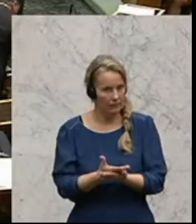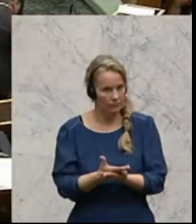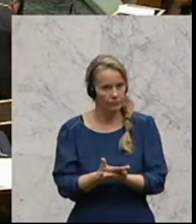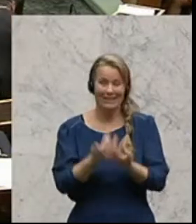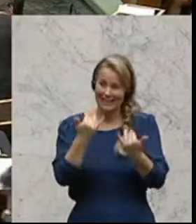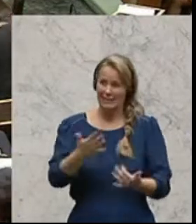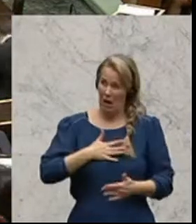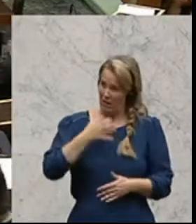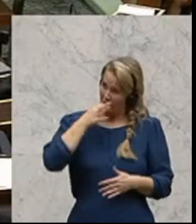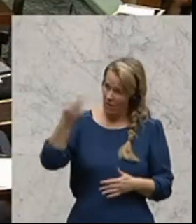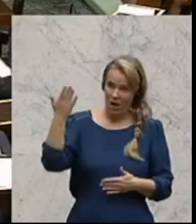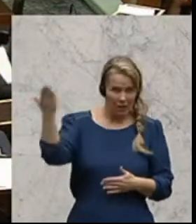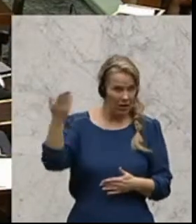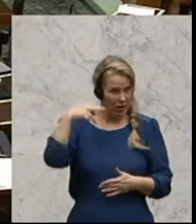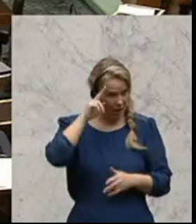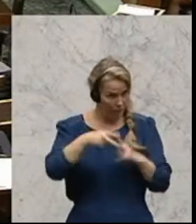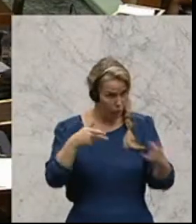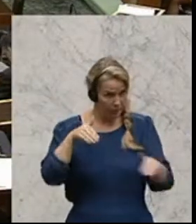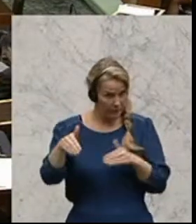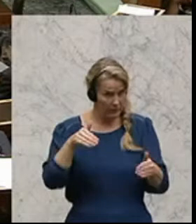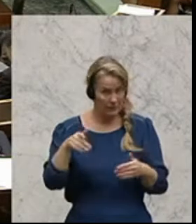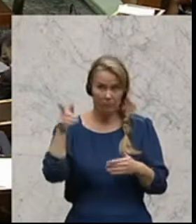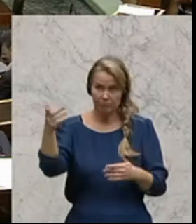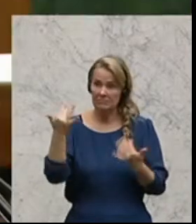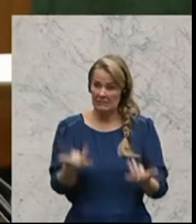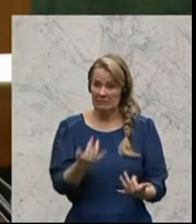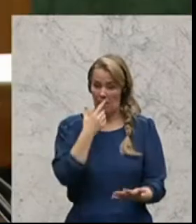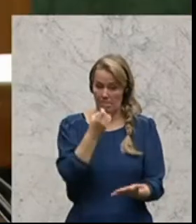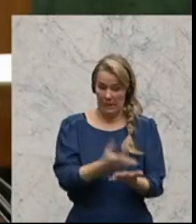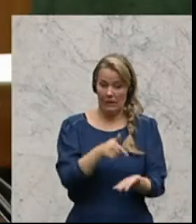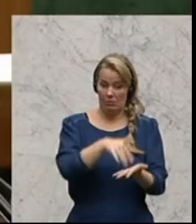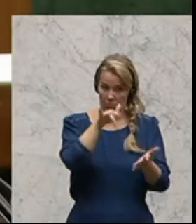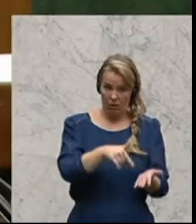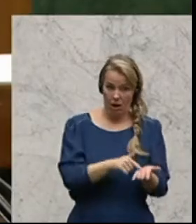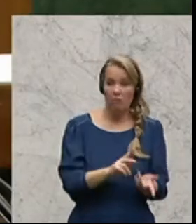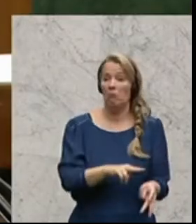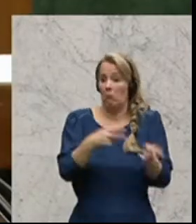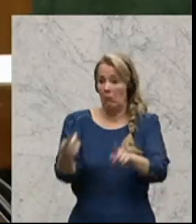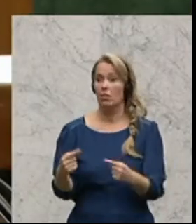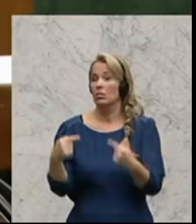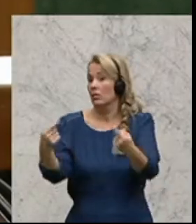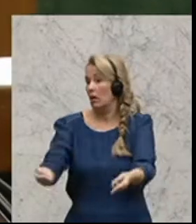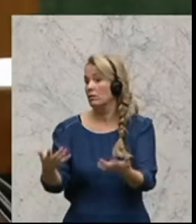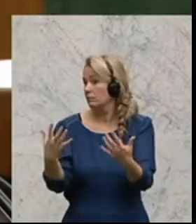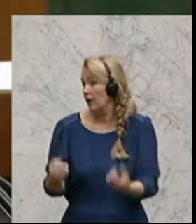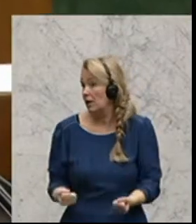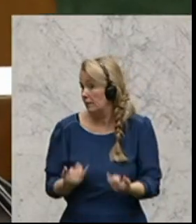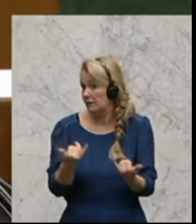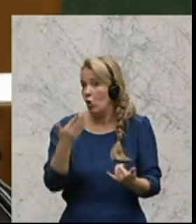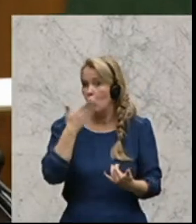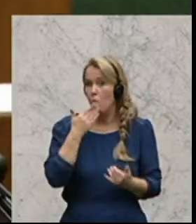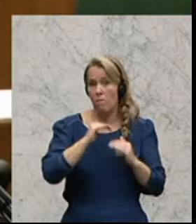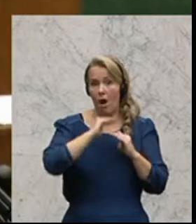An Sie nun die Frage, Herr Bundesminister, welche Schlüsse ziehen Sie aus dem von der Frau Dr. Gries vorgelegten Bericht betreffend der